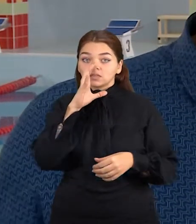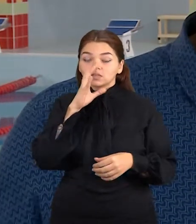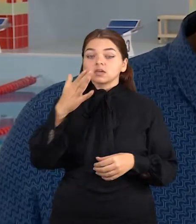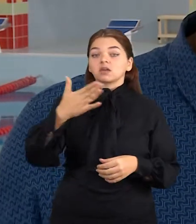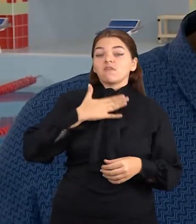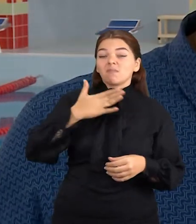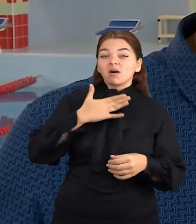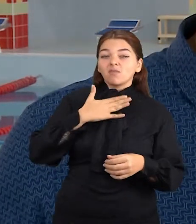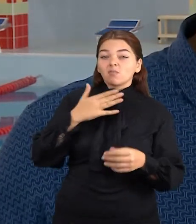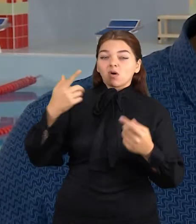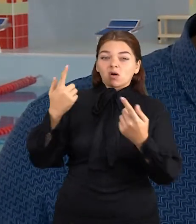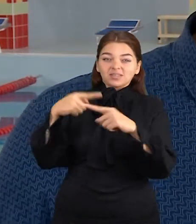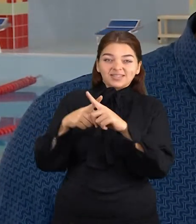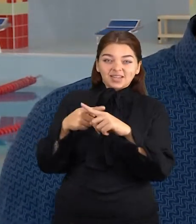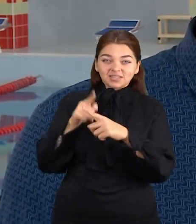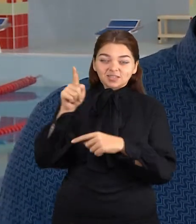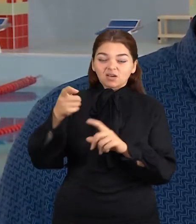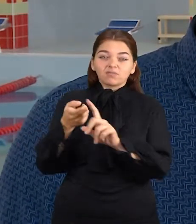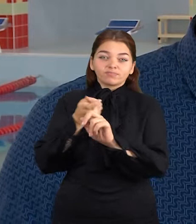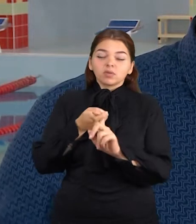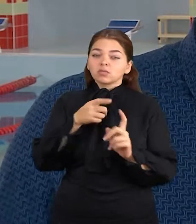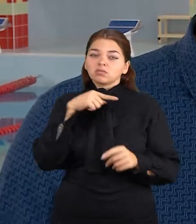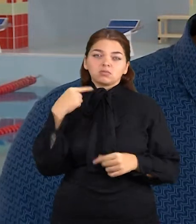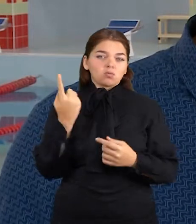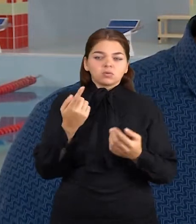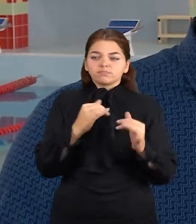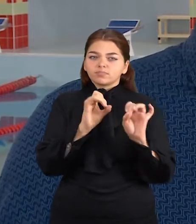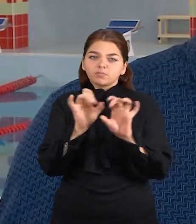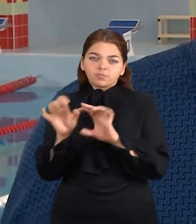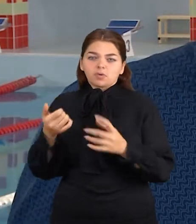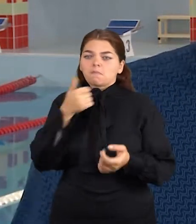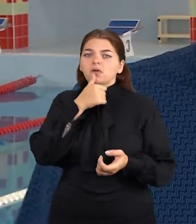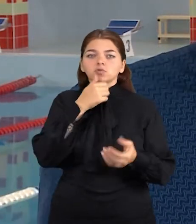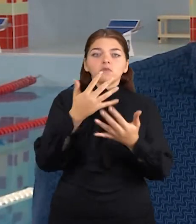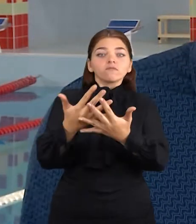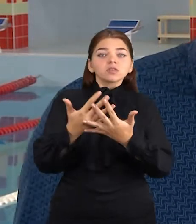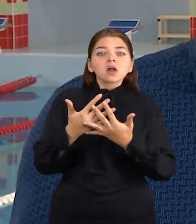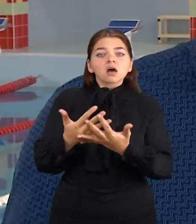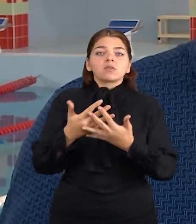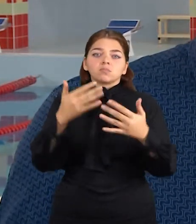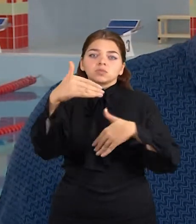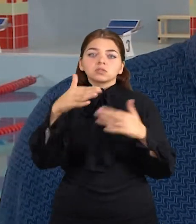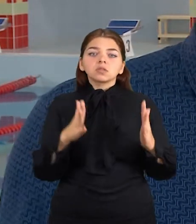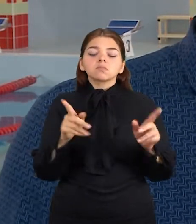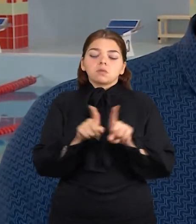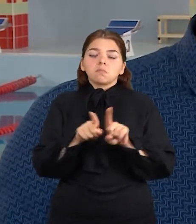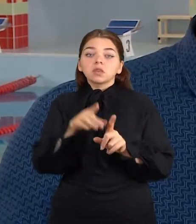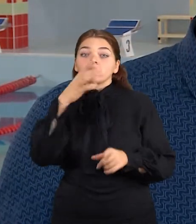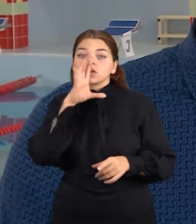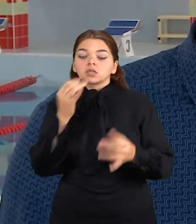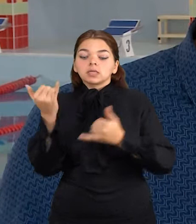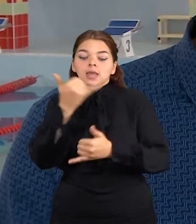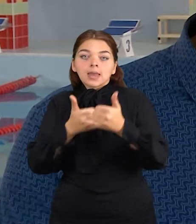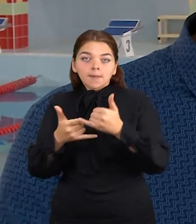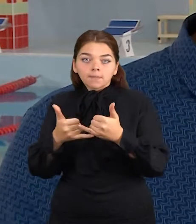funkcionavimą įtakoja daug faktorių. Tai yra ir filtravimo sistema, tuo paties vandens, chloravimo,